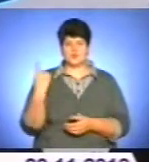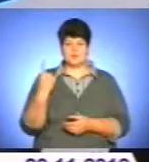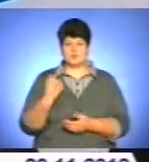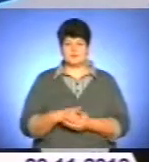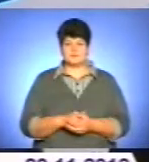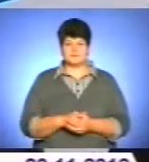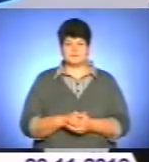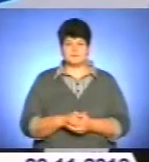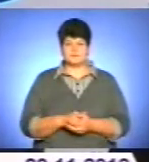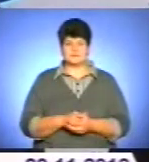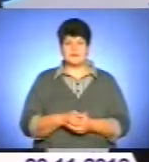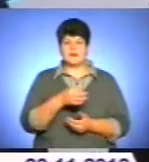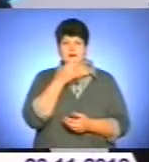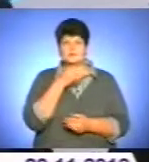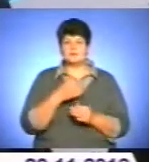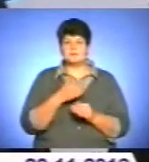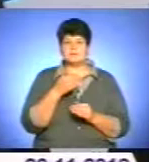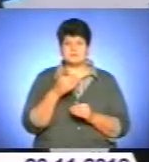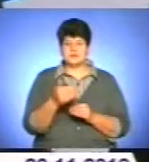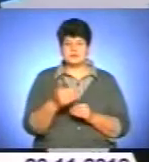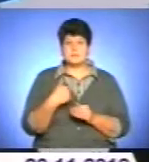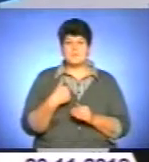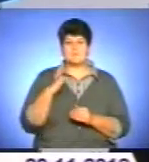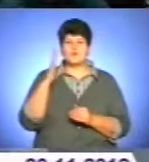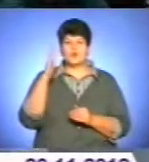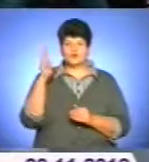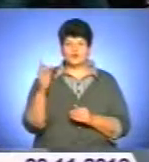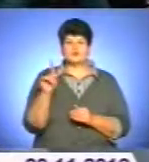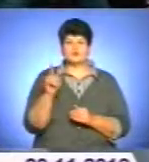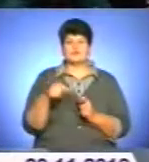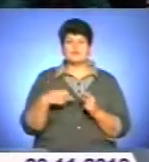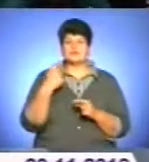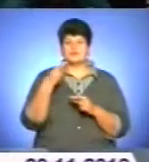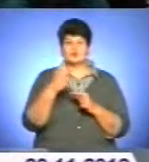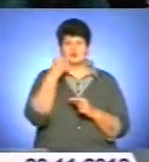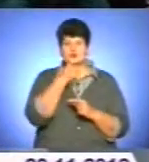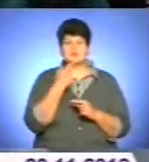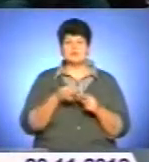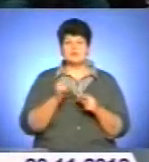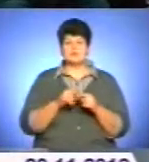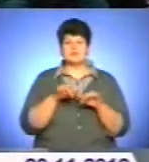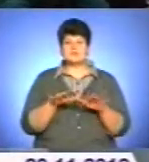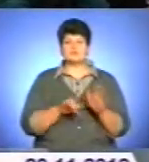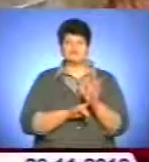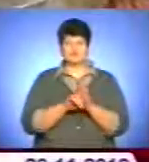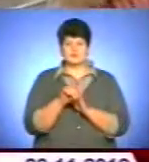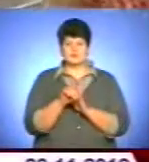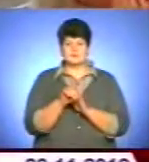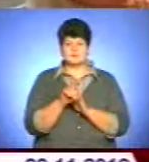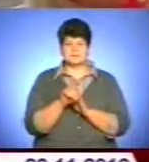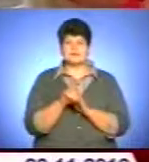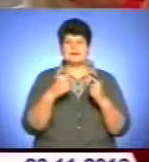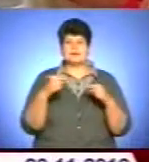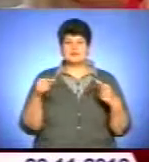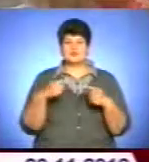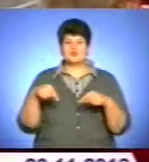Рано чи пізно, ми прогноз, що в наступному році ці процеси розпочнуться. Чому? Впродовж року різні структури